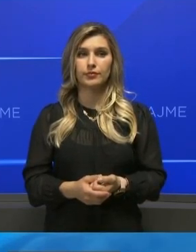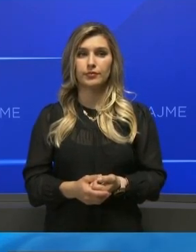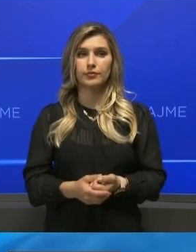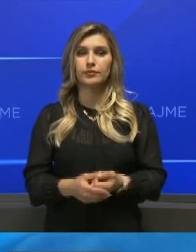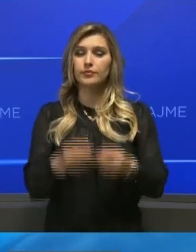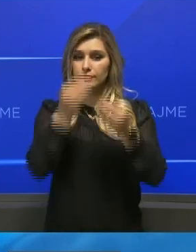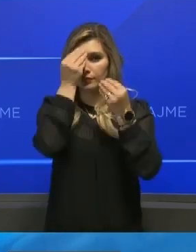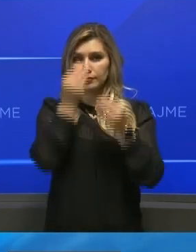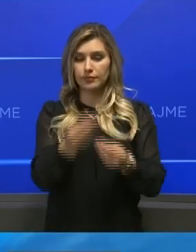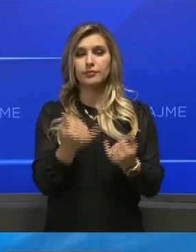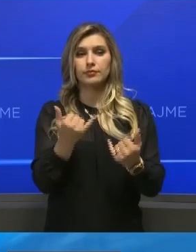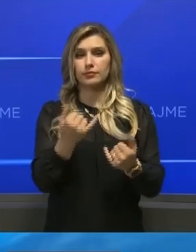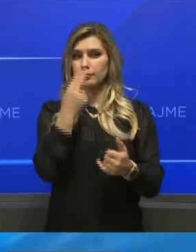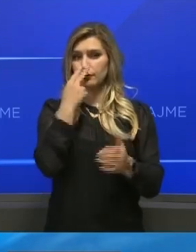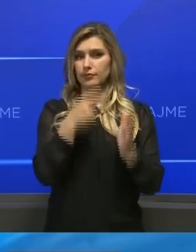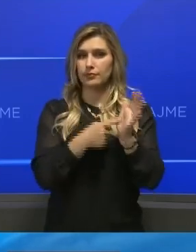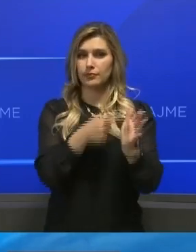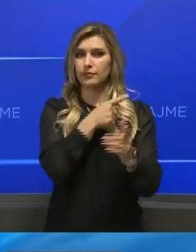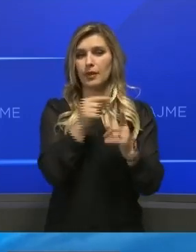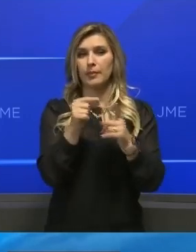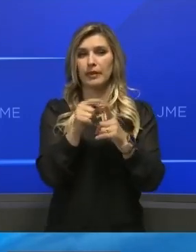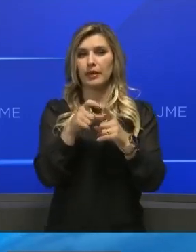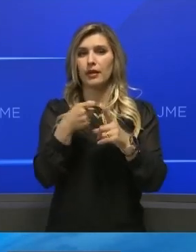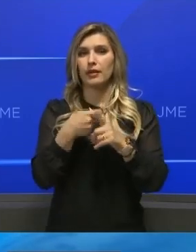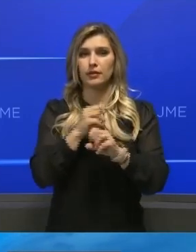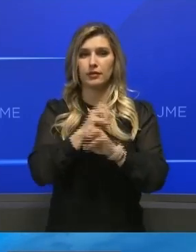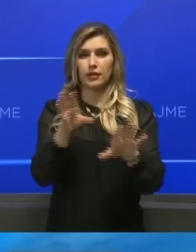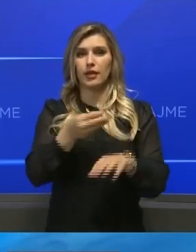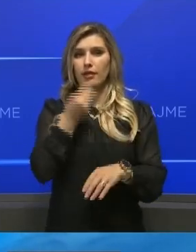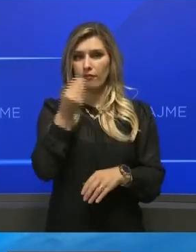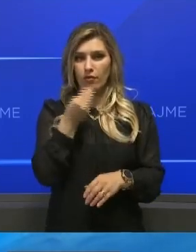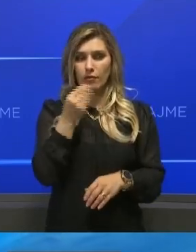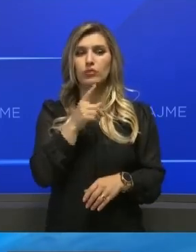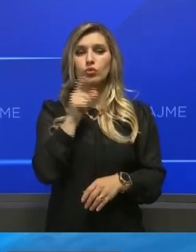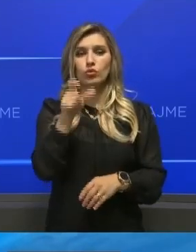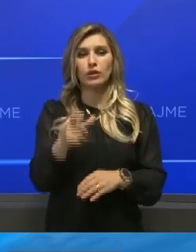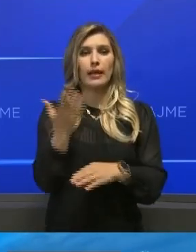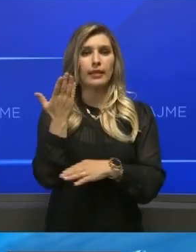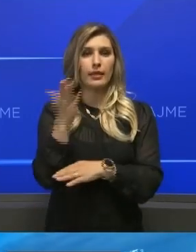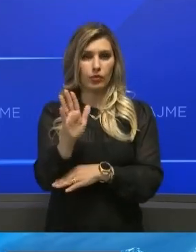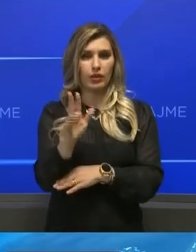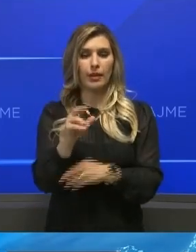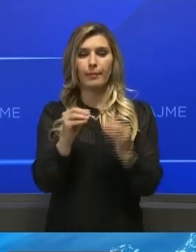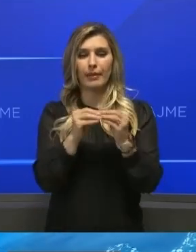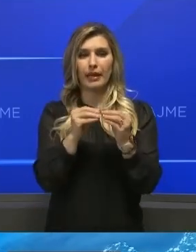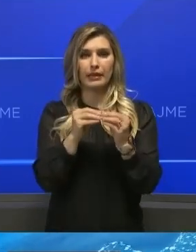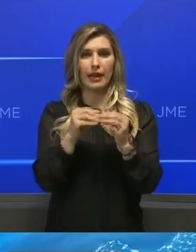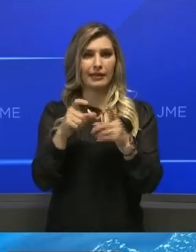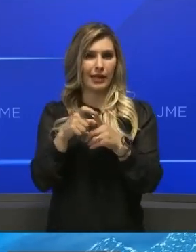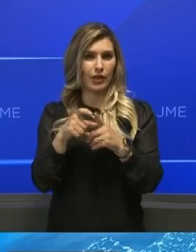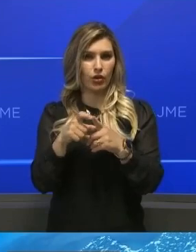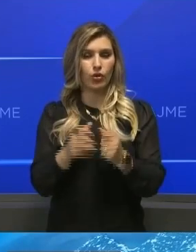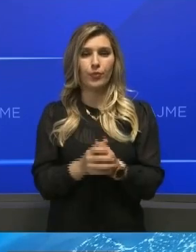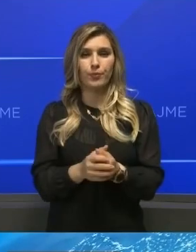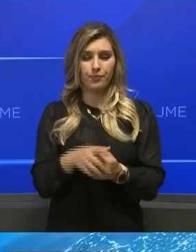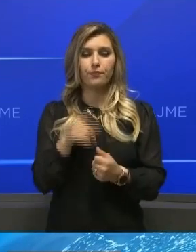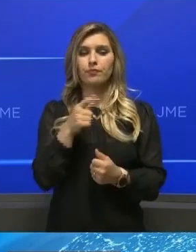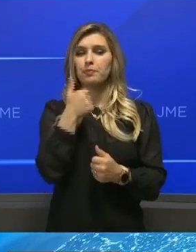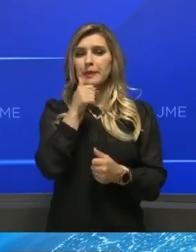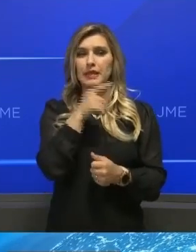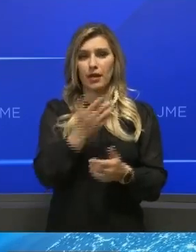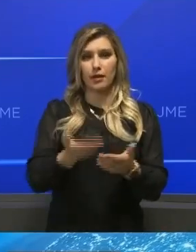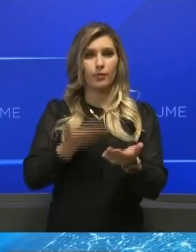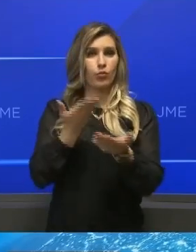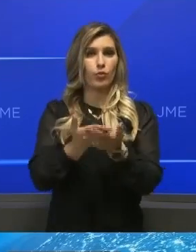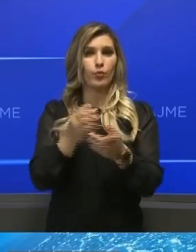Të ndëruar shikues, kemi ndjekur në një konferensë për media Deputetën e Partisë demokratikë të Kosovës, Blierta Deliu, pasi që rezoluta e